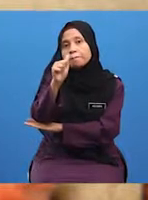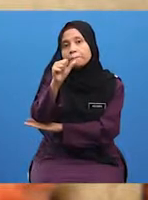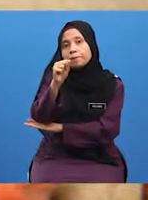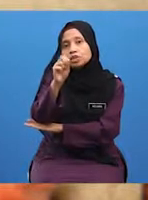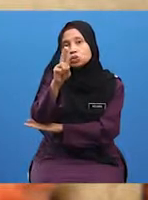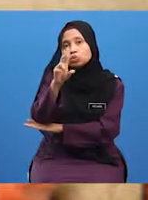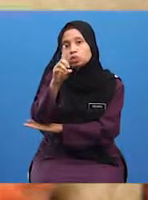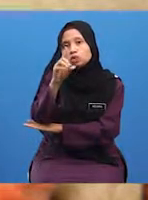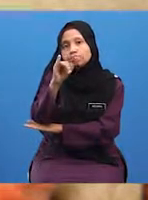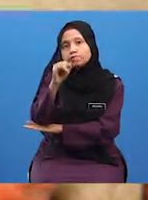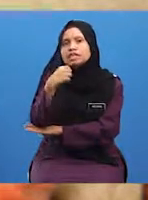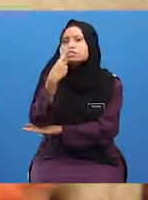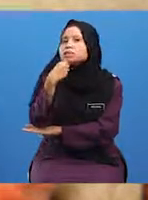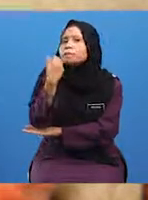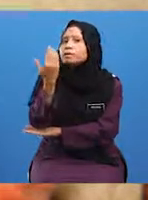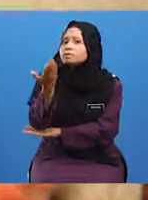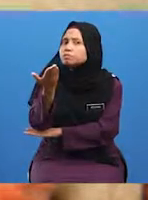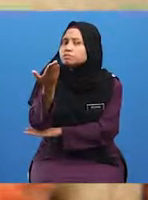Siapakah Al-Mas'udi?